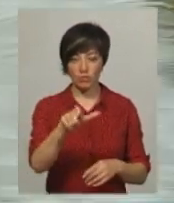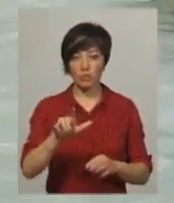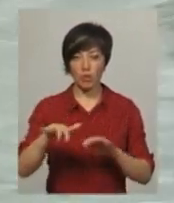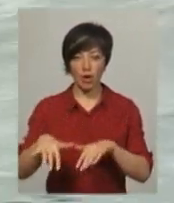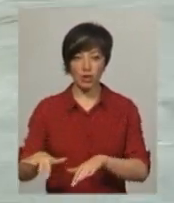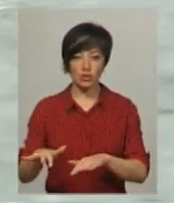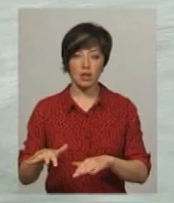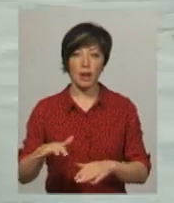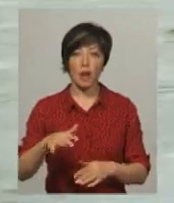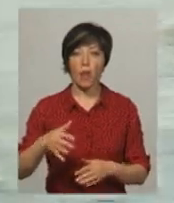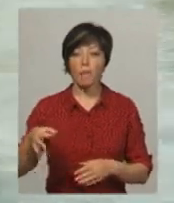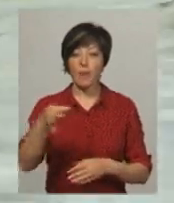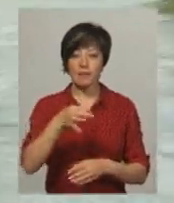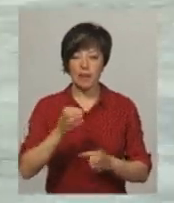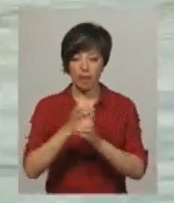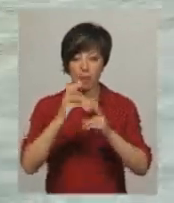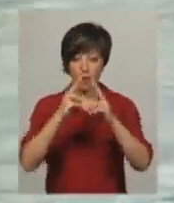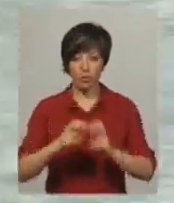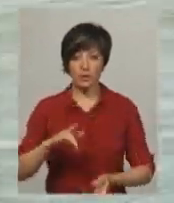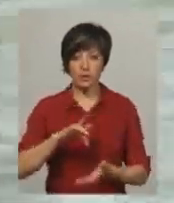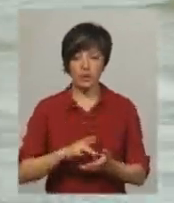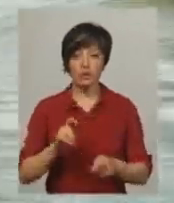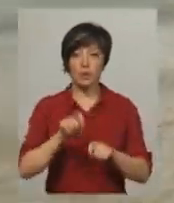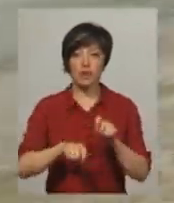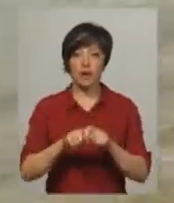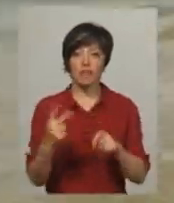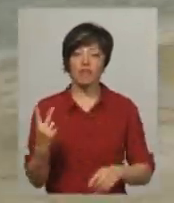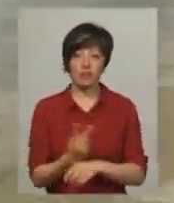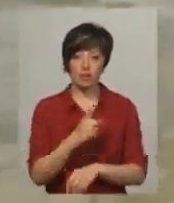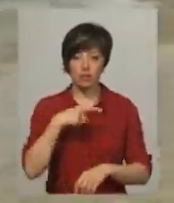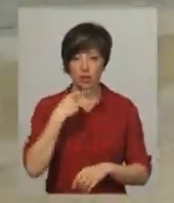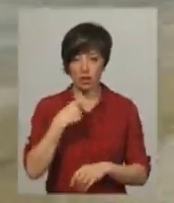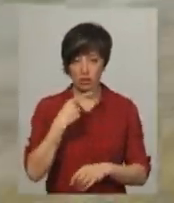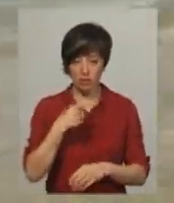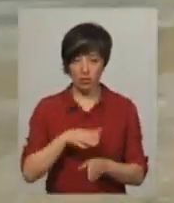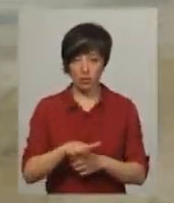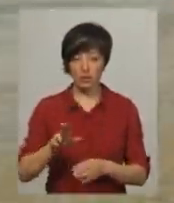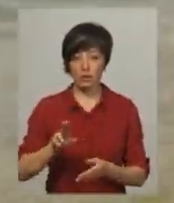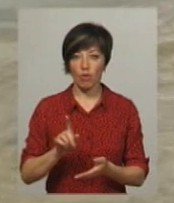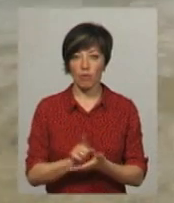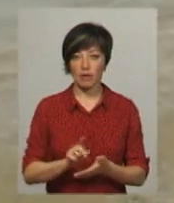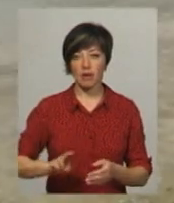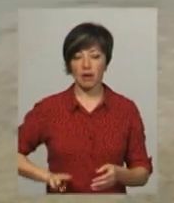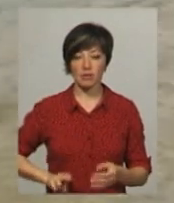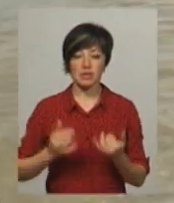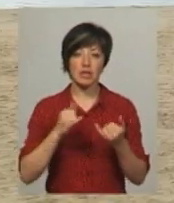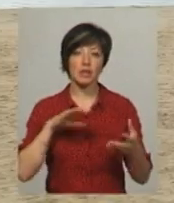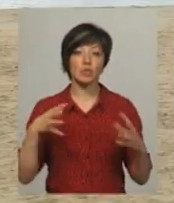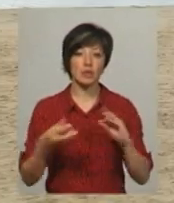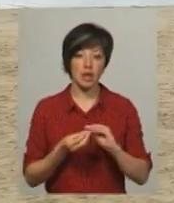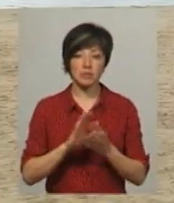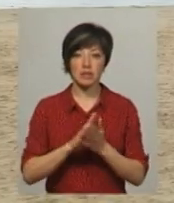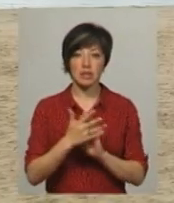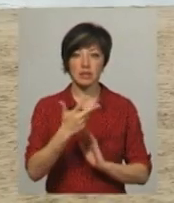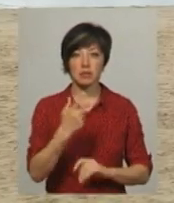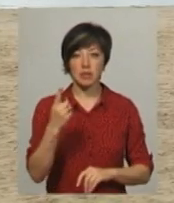лабораторний центр Міністерства охорони здоров'я України досліджував одвічі. Каже виконуючий обов'язки директора Олег Болешов. За результатами, станом